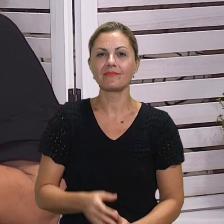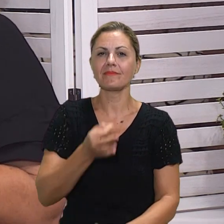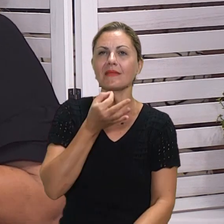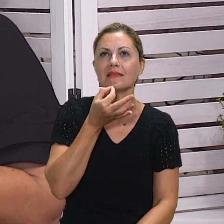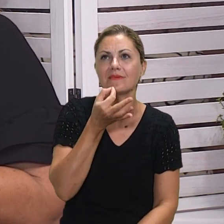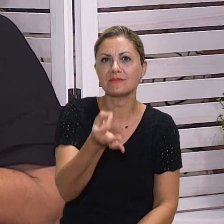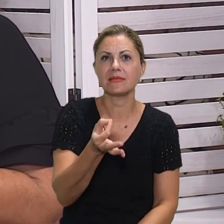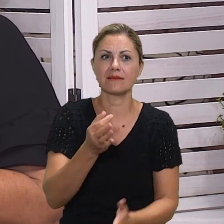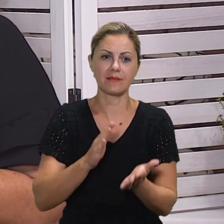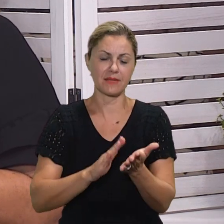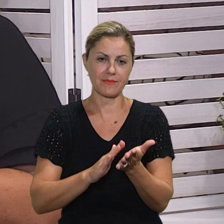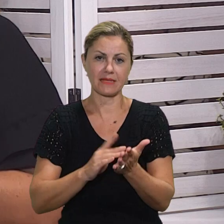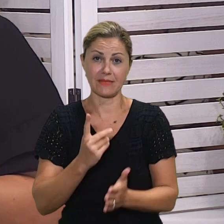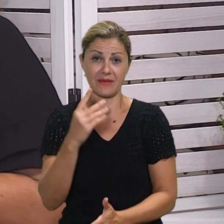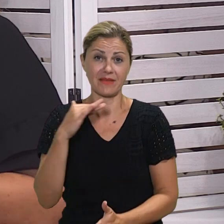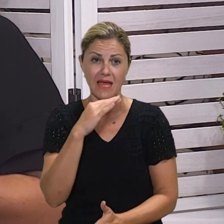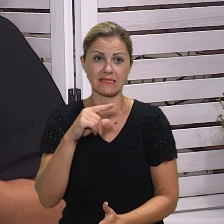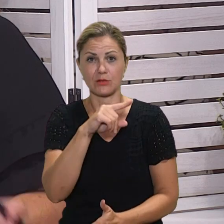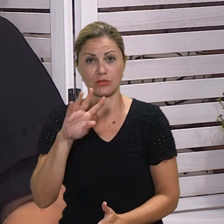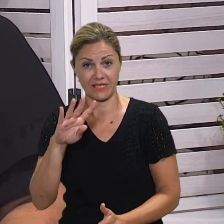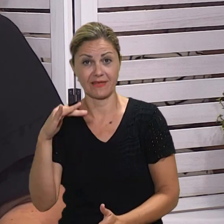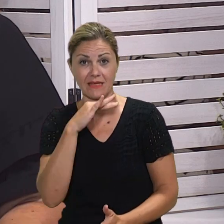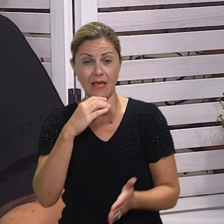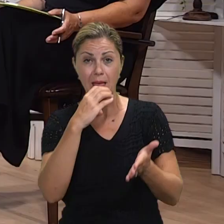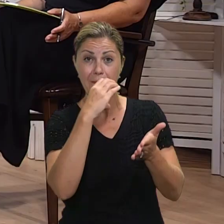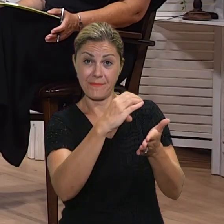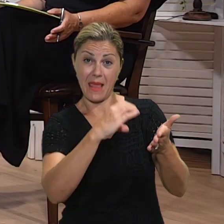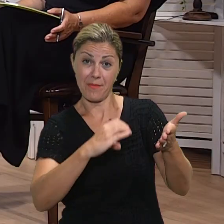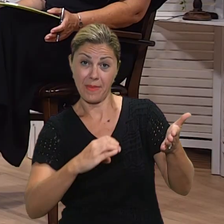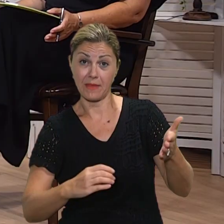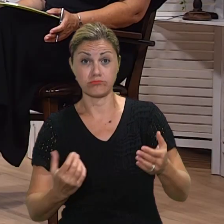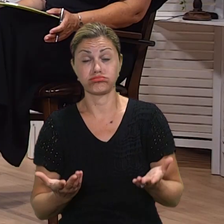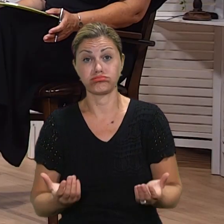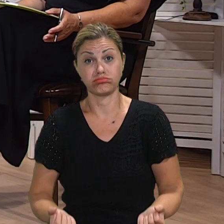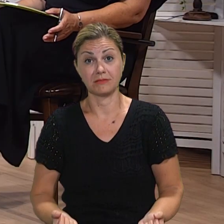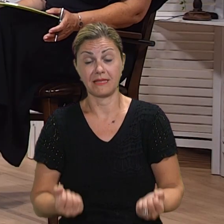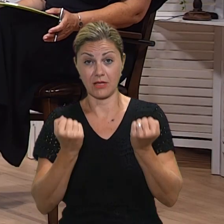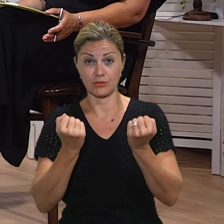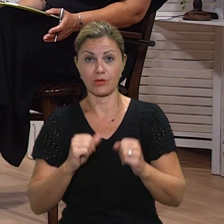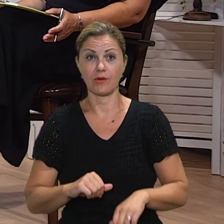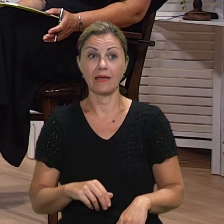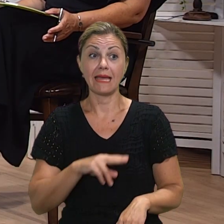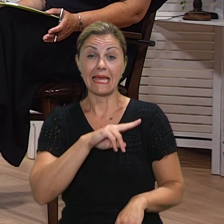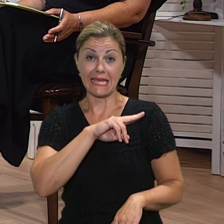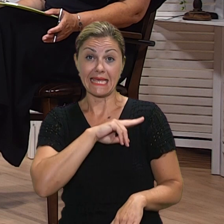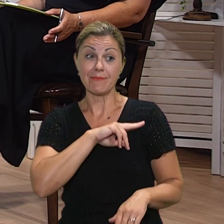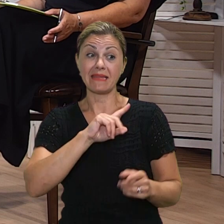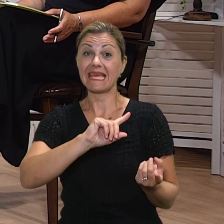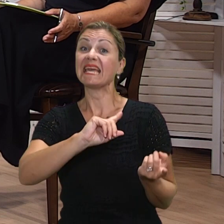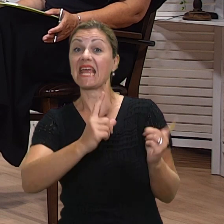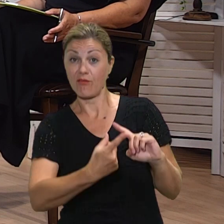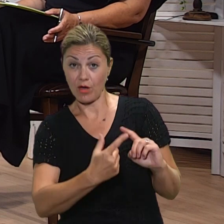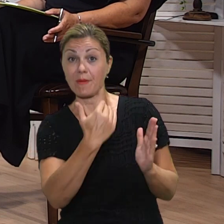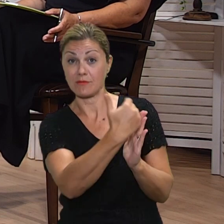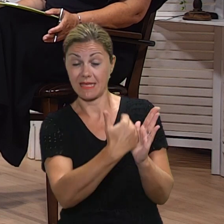Ipak taj kurikulum je dosta zahtjevan, dosta je široko seobuhvatanje. Ono što nam je ova nova reforma mogućila, naravno, uvijek ima mjesta za napredak,